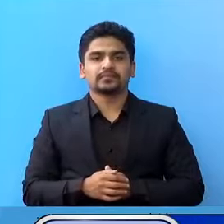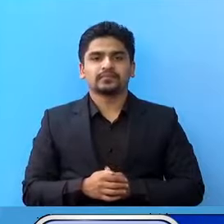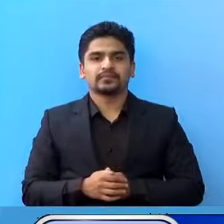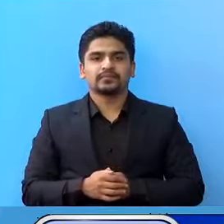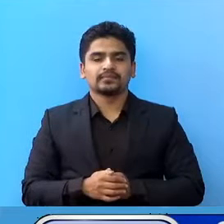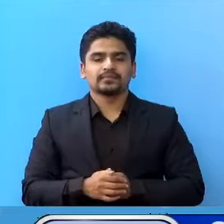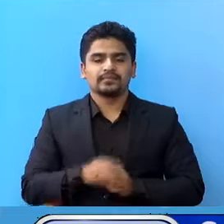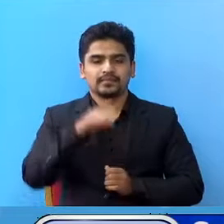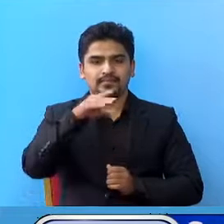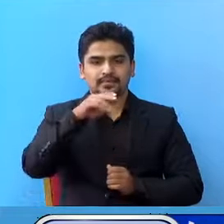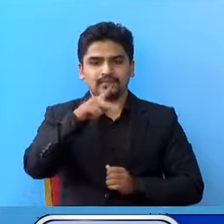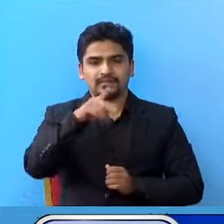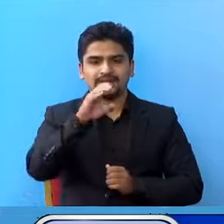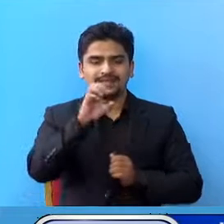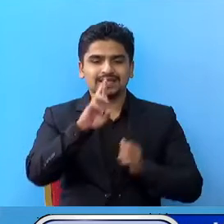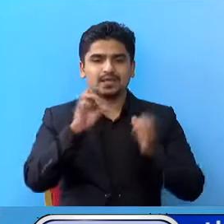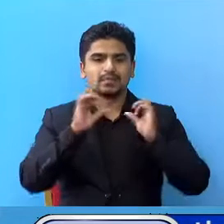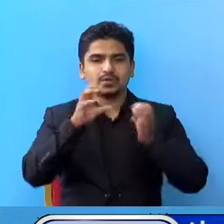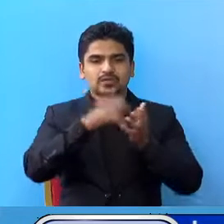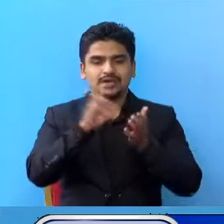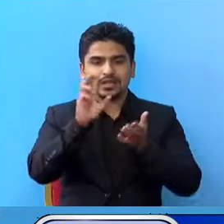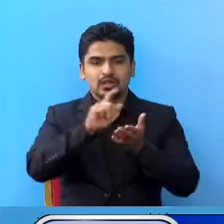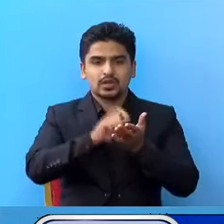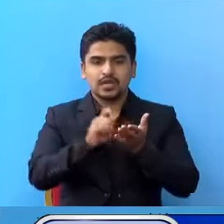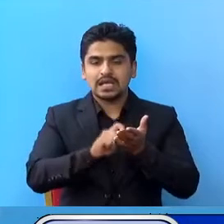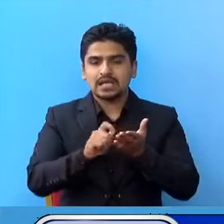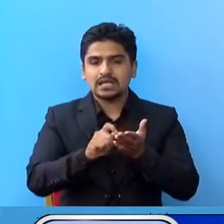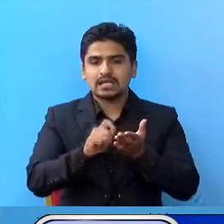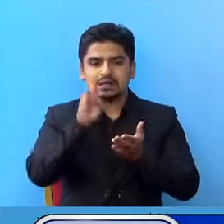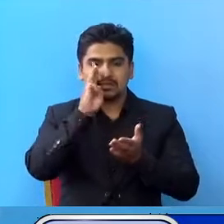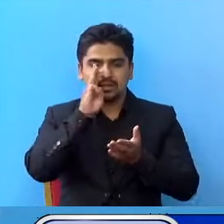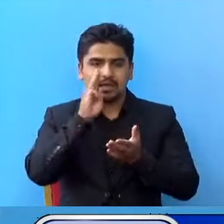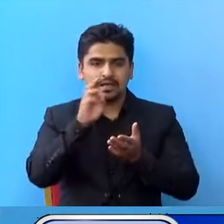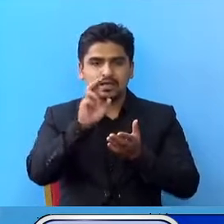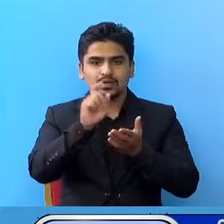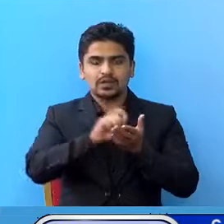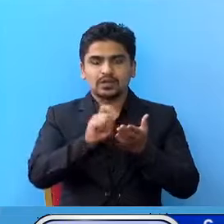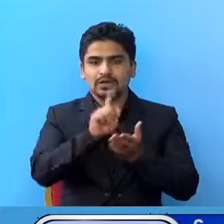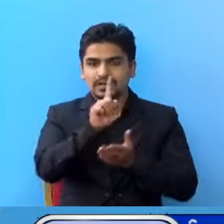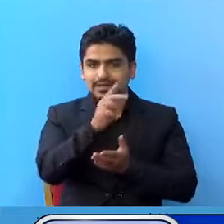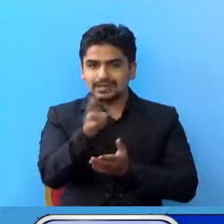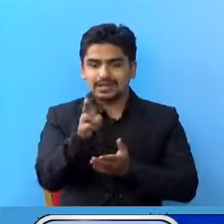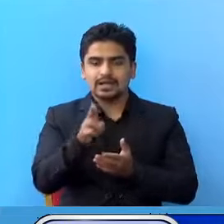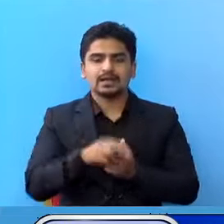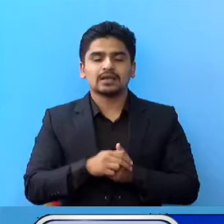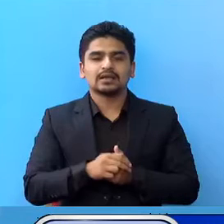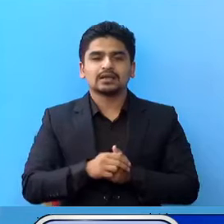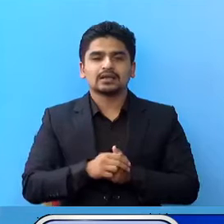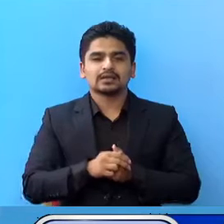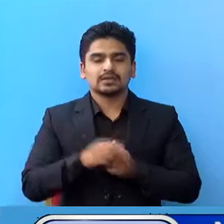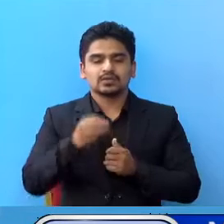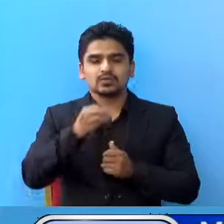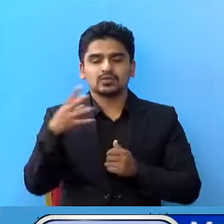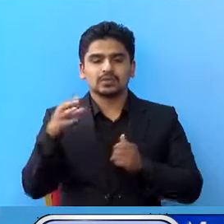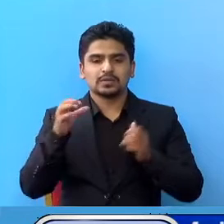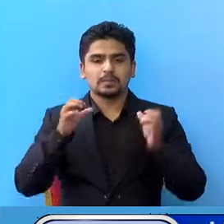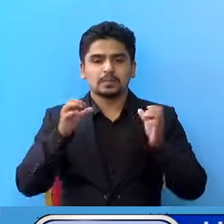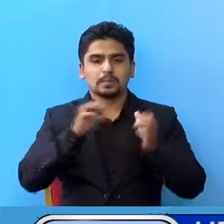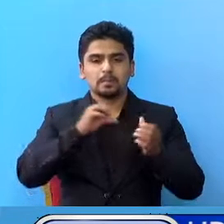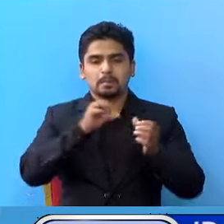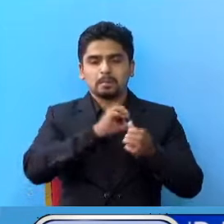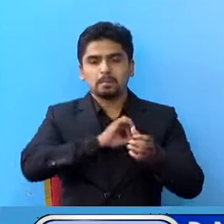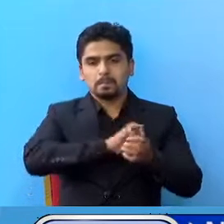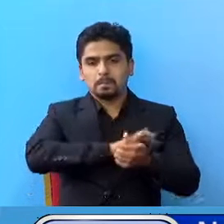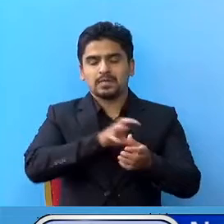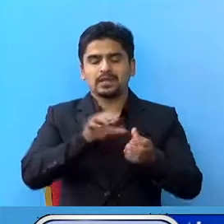रियर टाइम पिसी आर प्रयोक साला दोईलेक मां चाहीं दोईलेक का एक जना, सुर्खेत प्रादेशिक अस्पताल